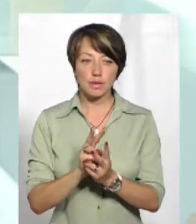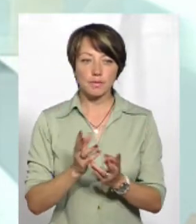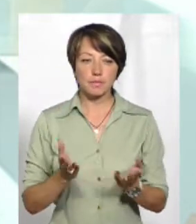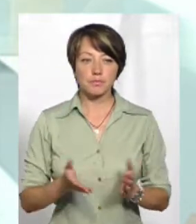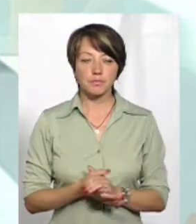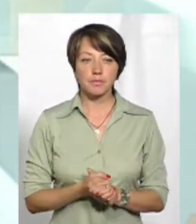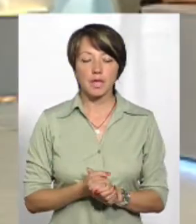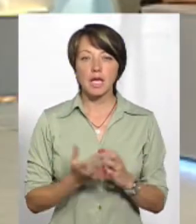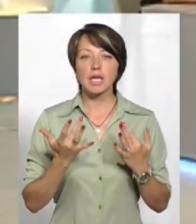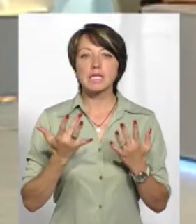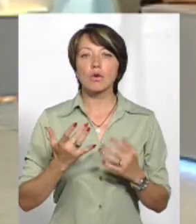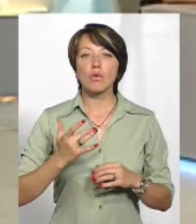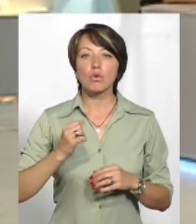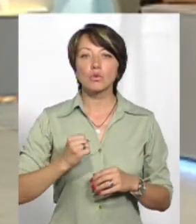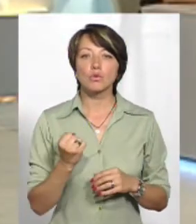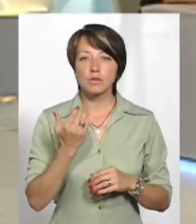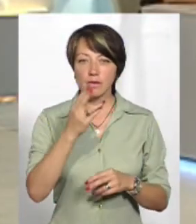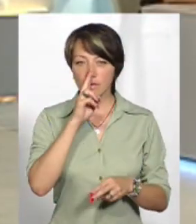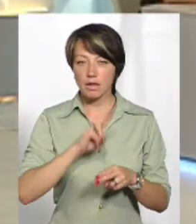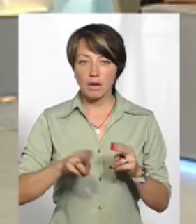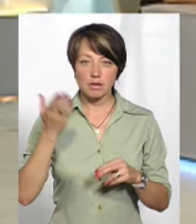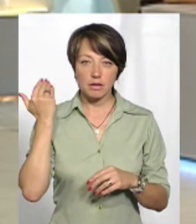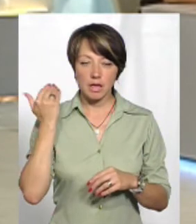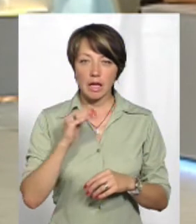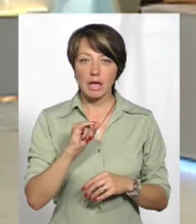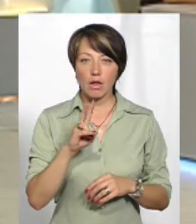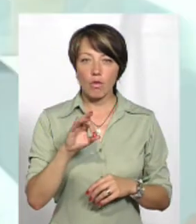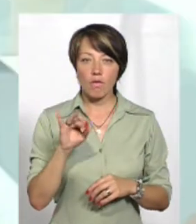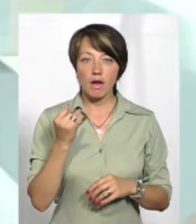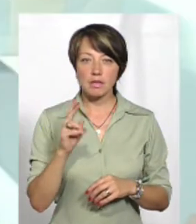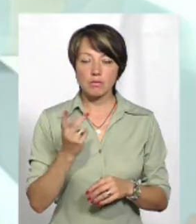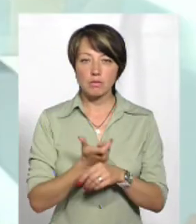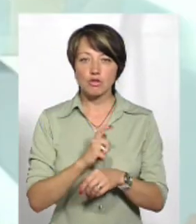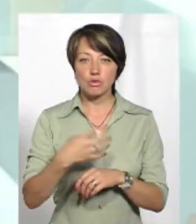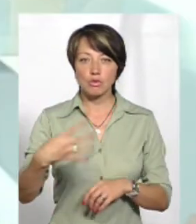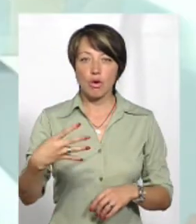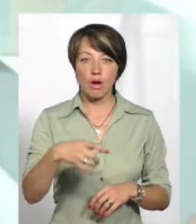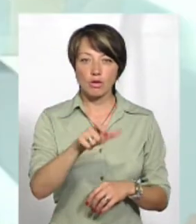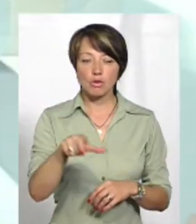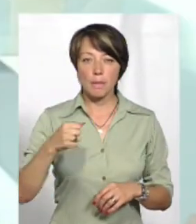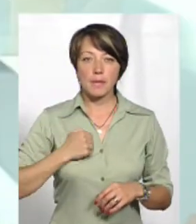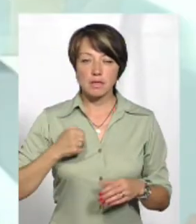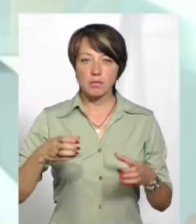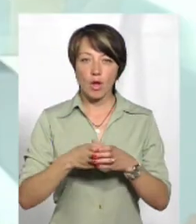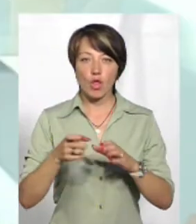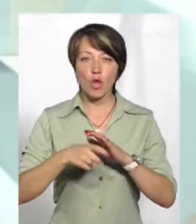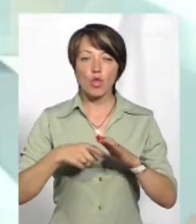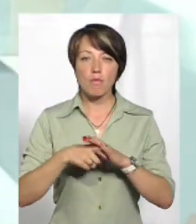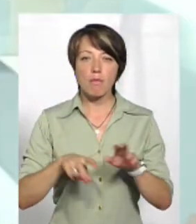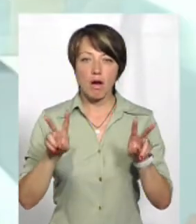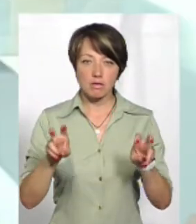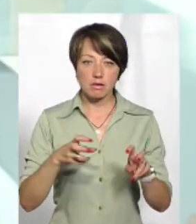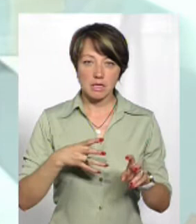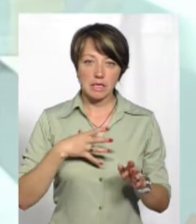А скількох побратимів ви тоді втратили? Скажімо, в Іловайську більше 40 чоловік бійців батальйону «Донбас», які